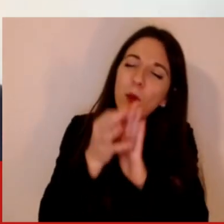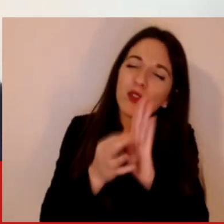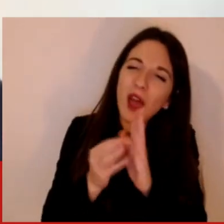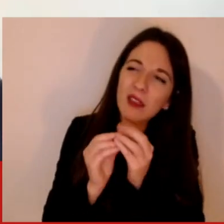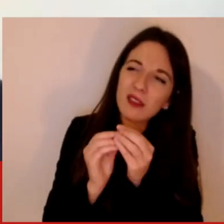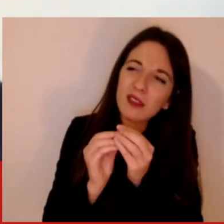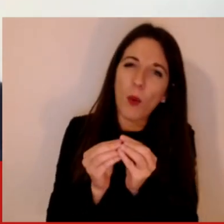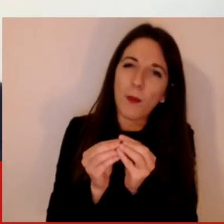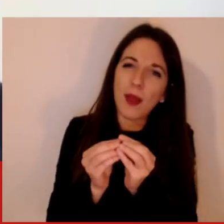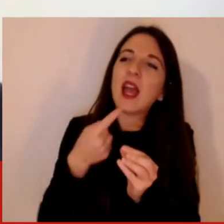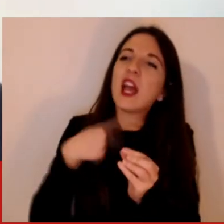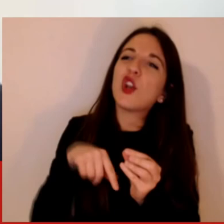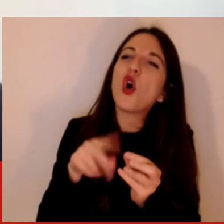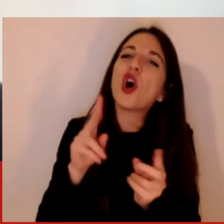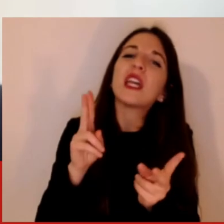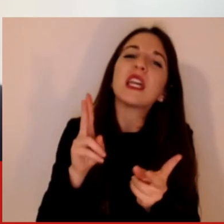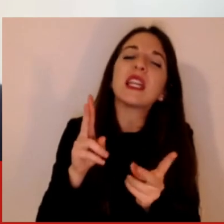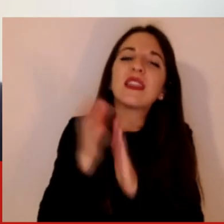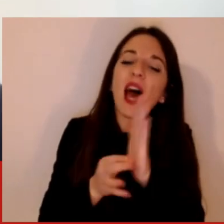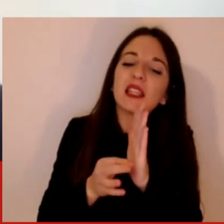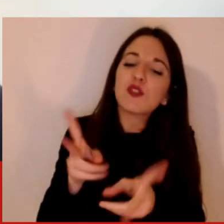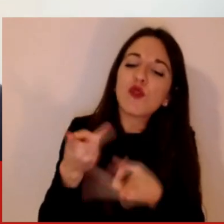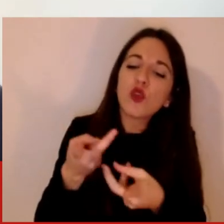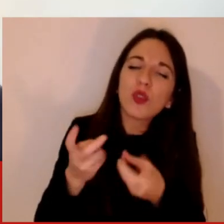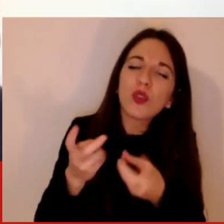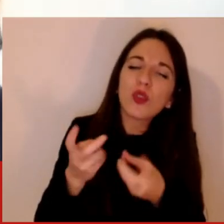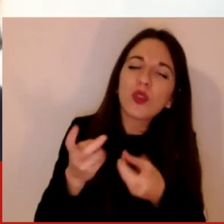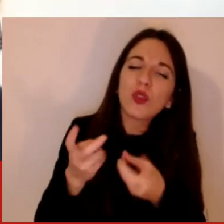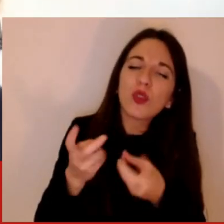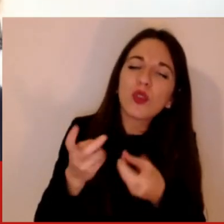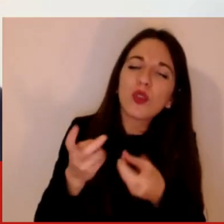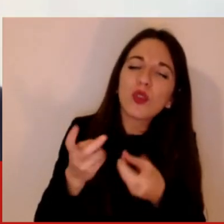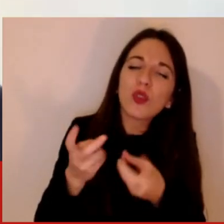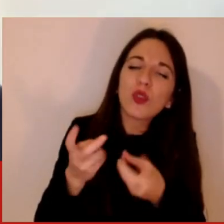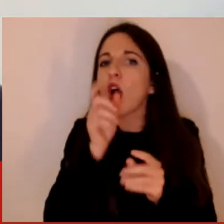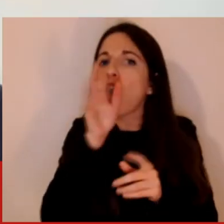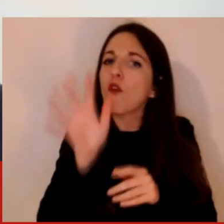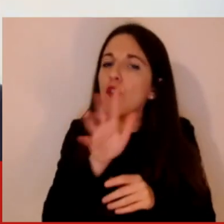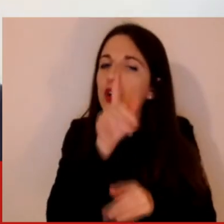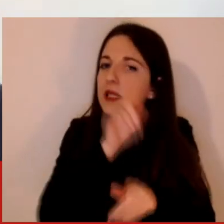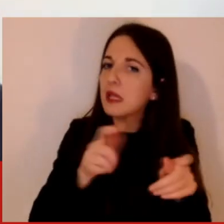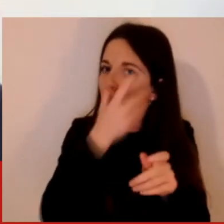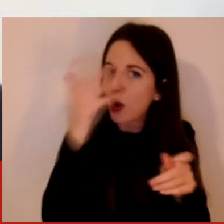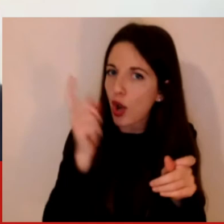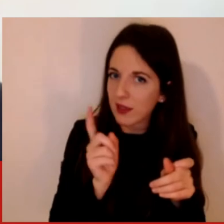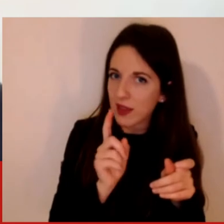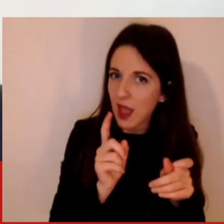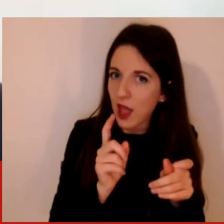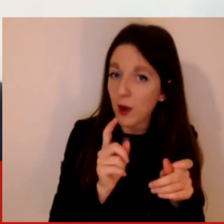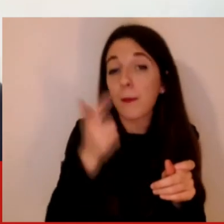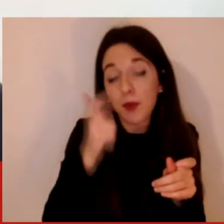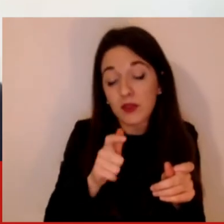integrare le nuove tecnologie con quello che è il mondo, il sistema, i